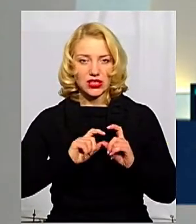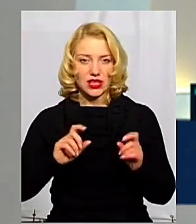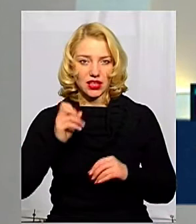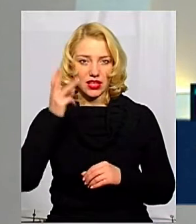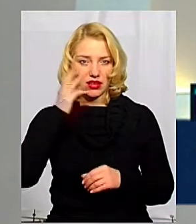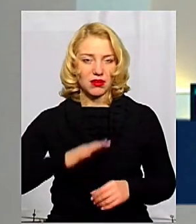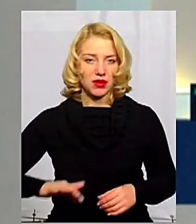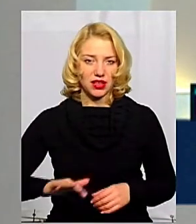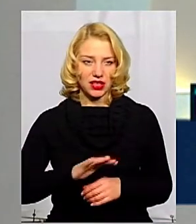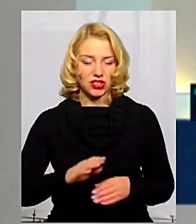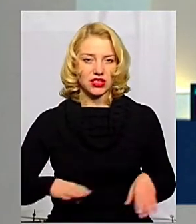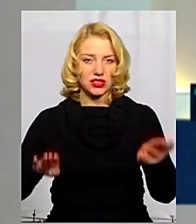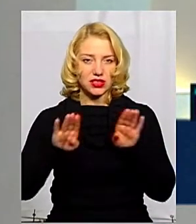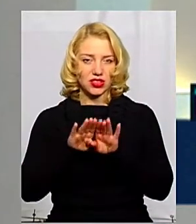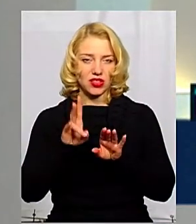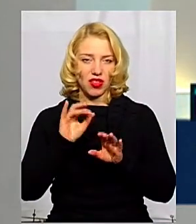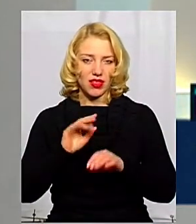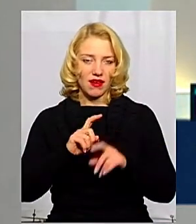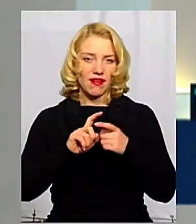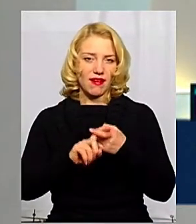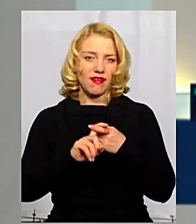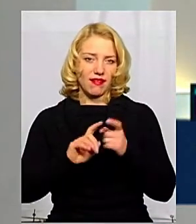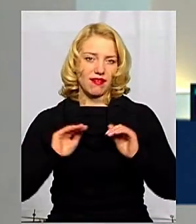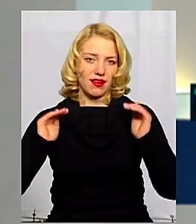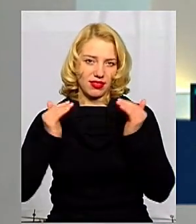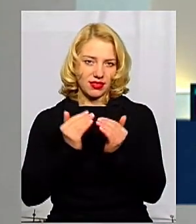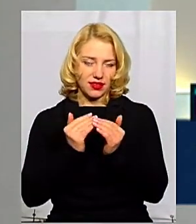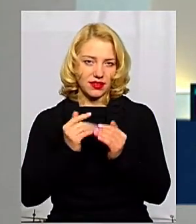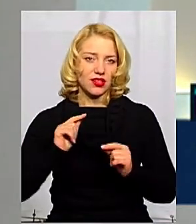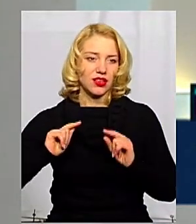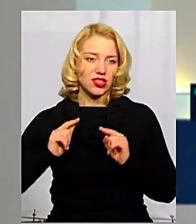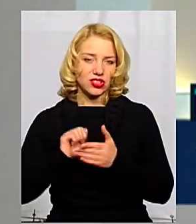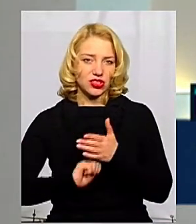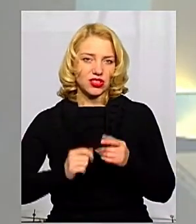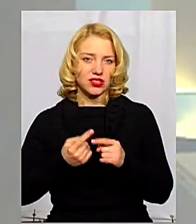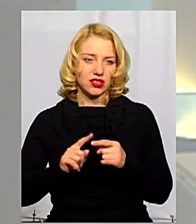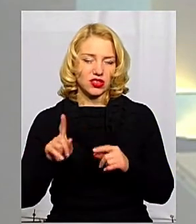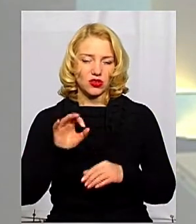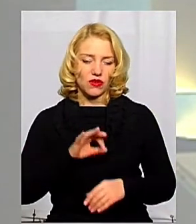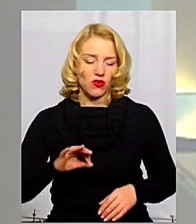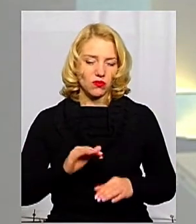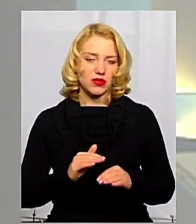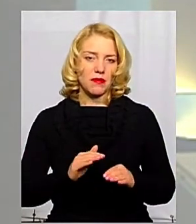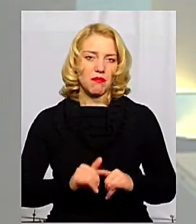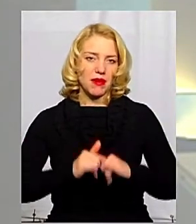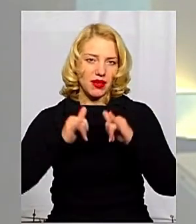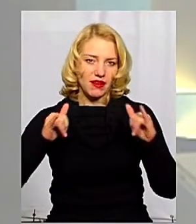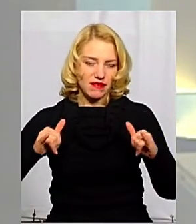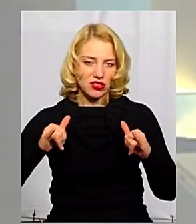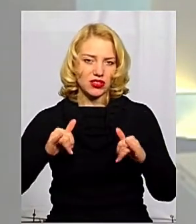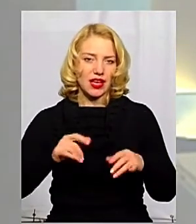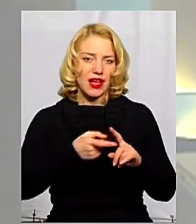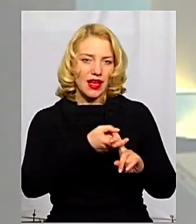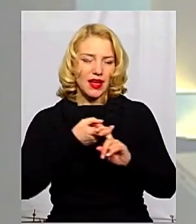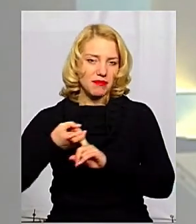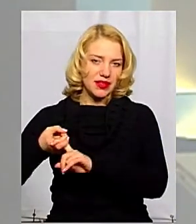Хмельниччині зачинено на карантин через те, що в області перевищено епідемічний поріг.